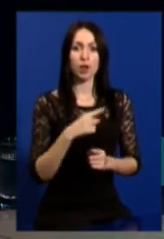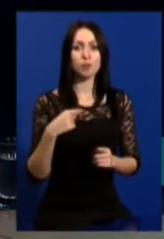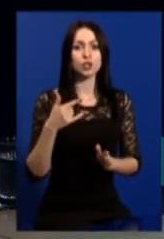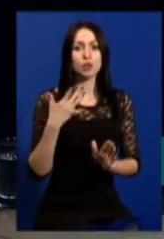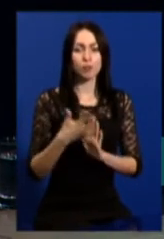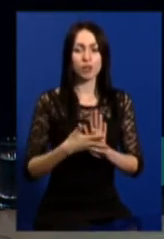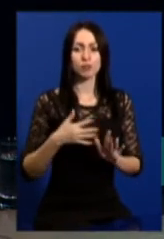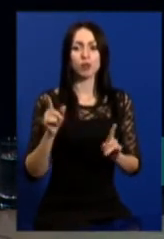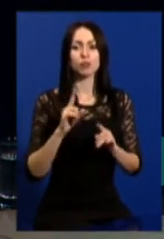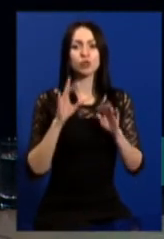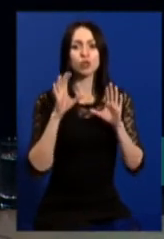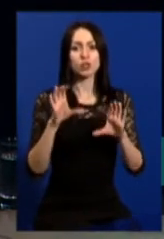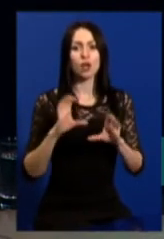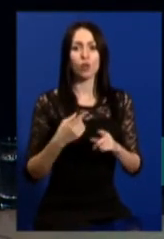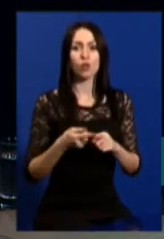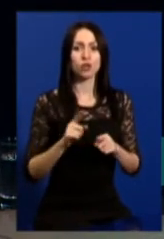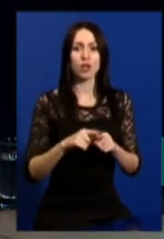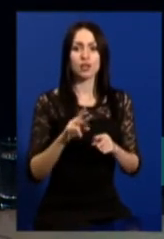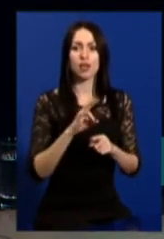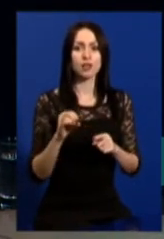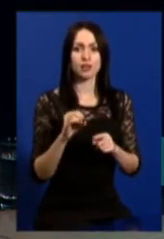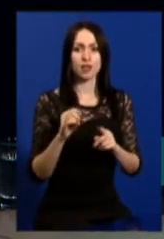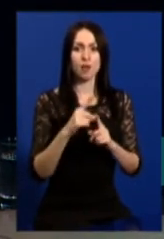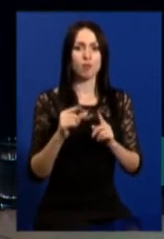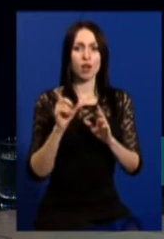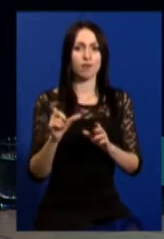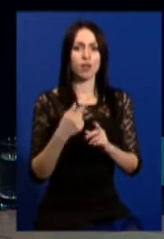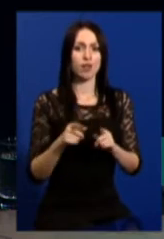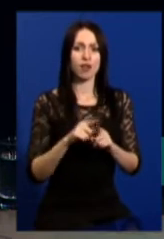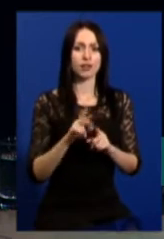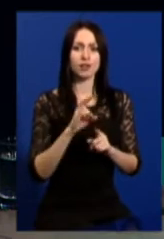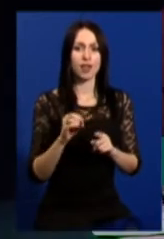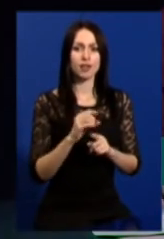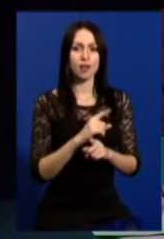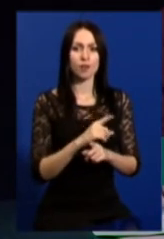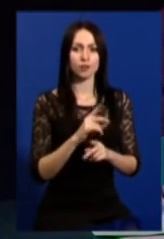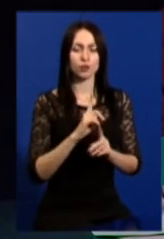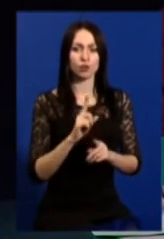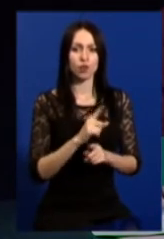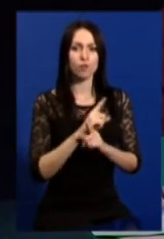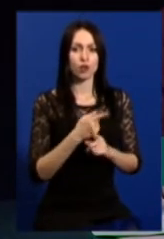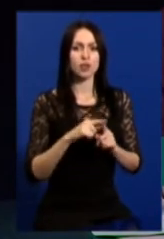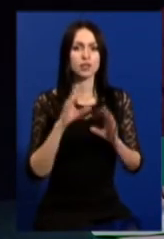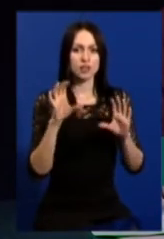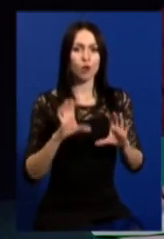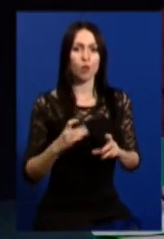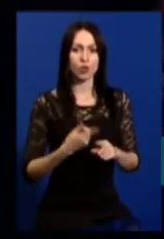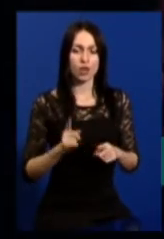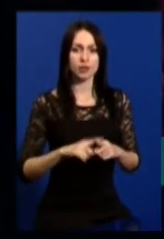розуміємо, що закон – це не догма. Закон – це не мертво тіло. Закон – це